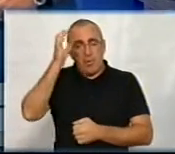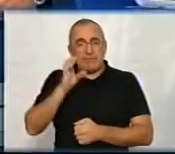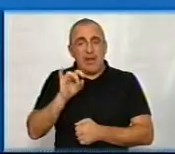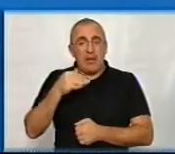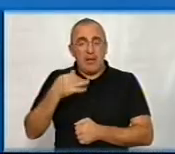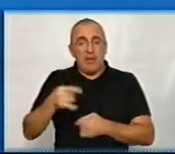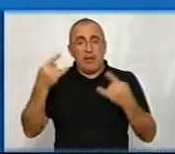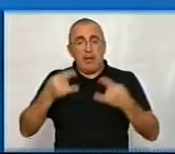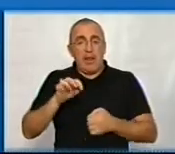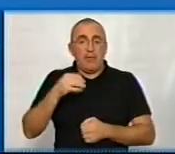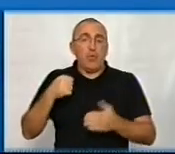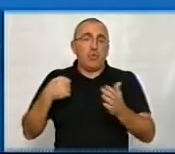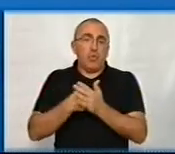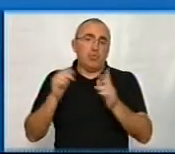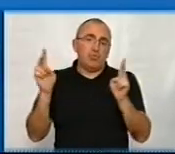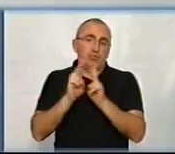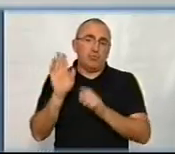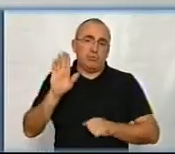Солантай, передача права до Васильовицької. До зустрічі.